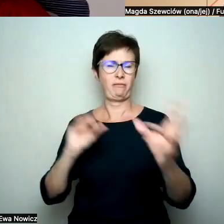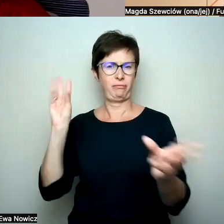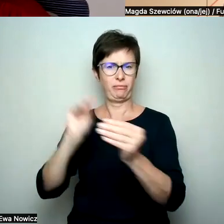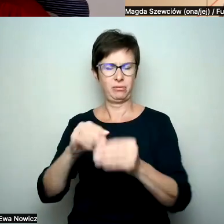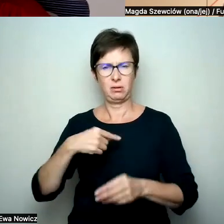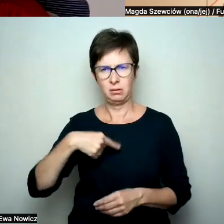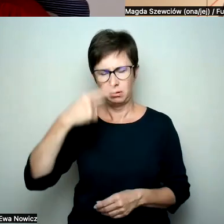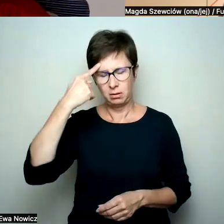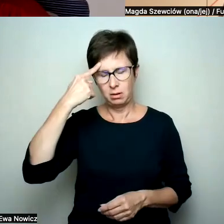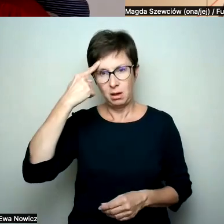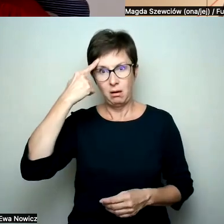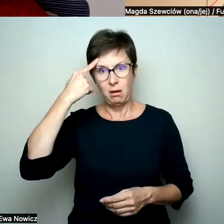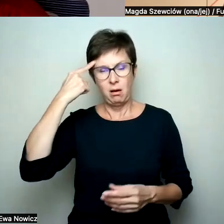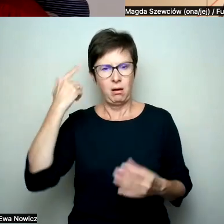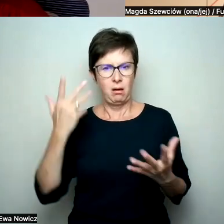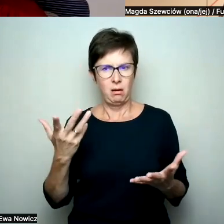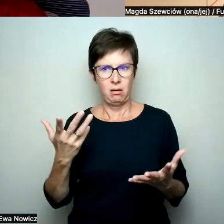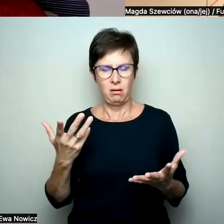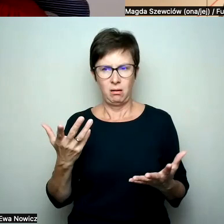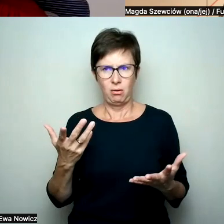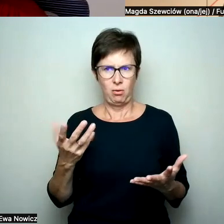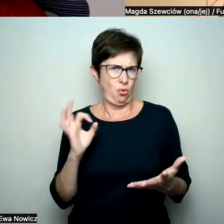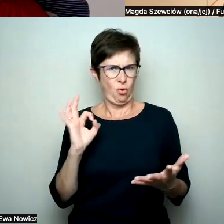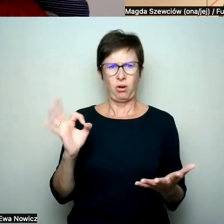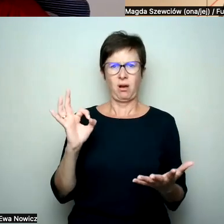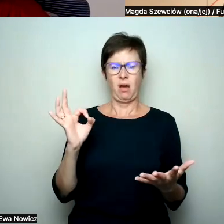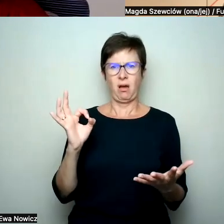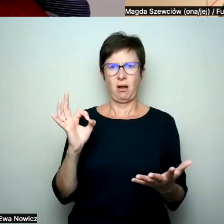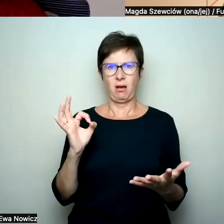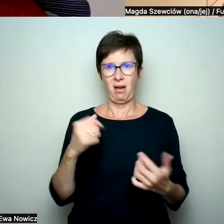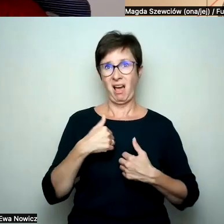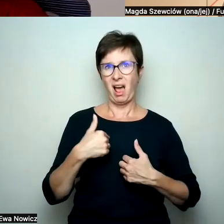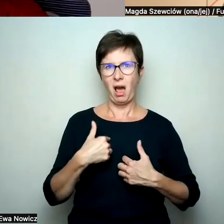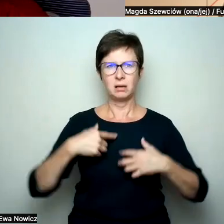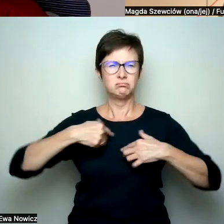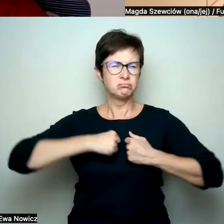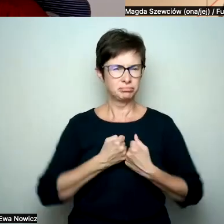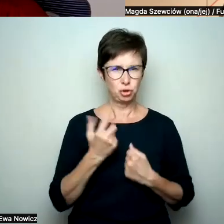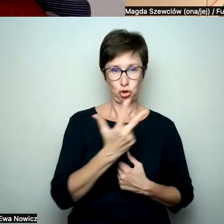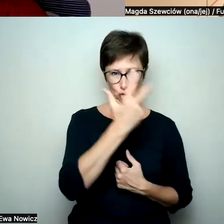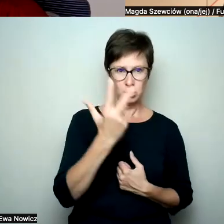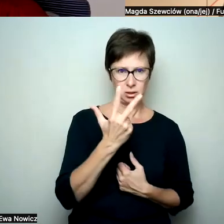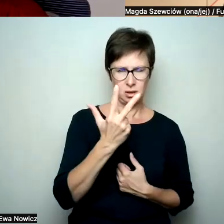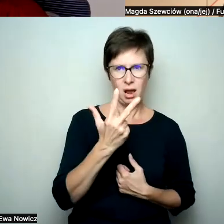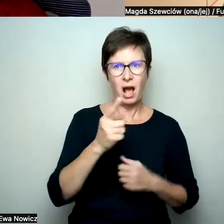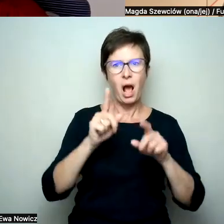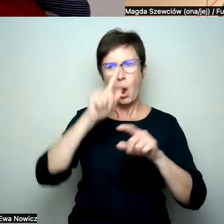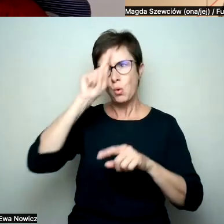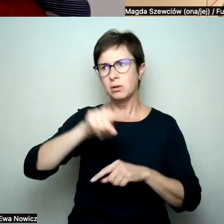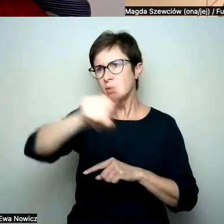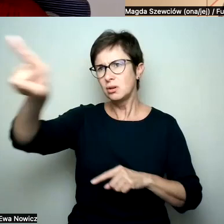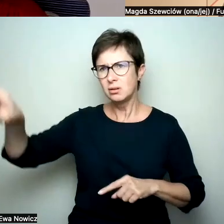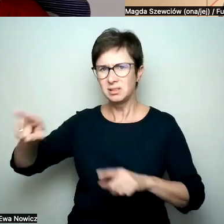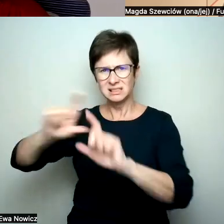ok, Janina, dla ciebie to były trzy dni, ale dla niektórych ludzi to jest całe życie, od bardzo,